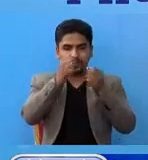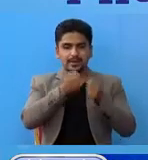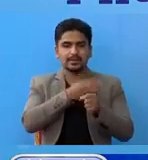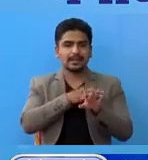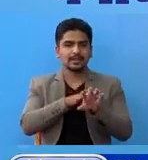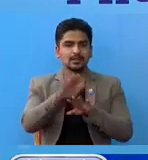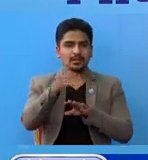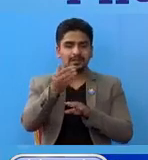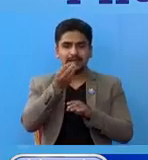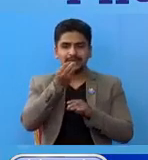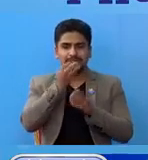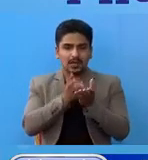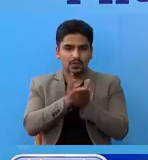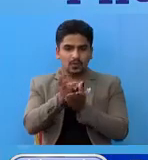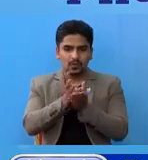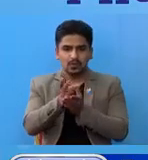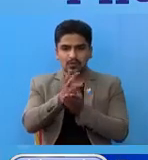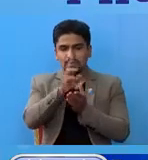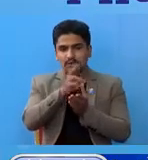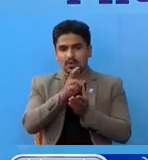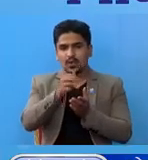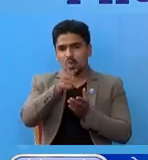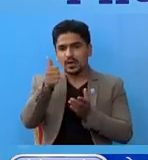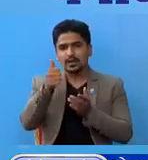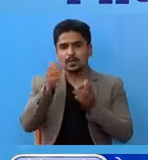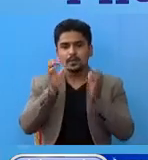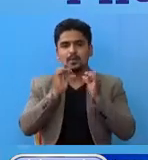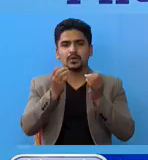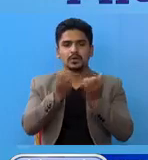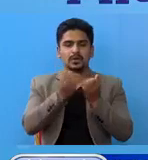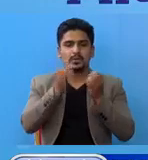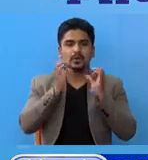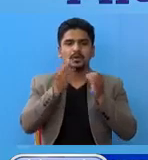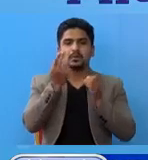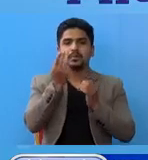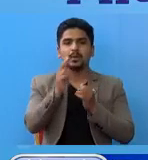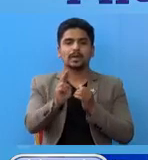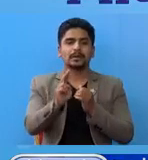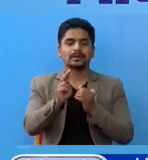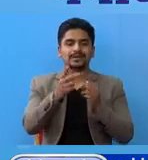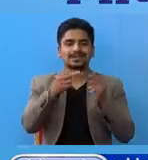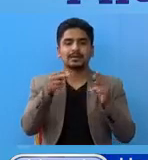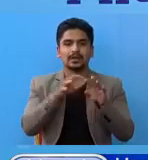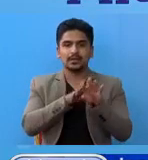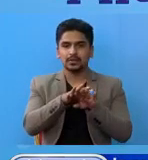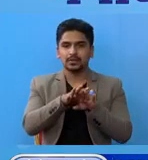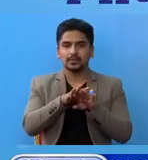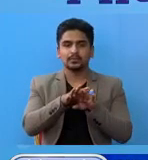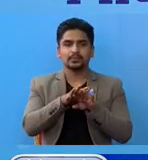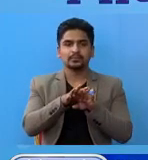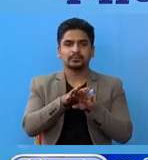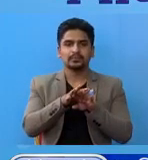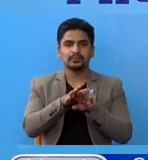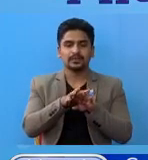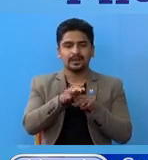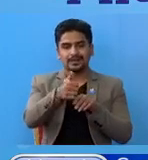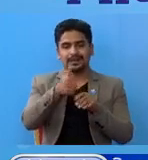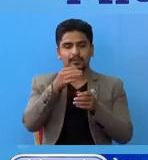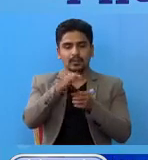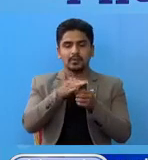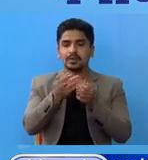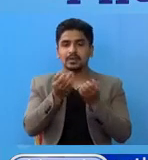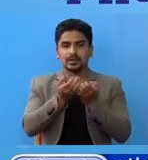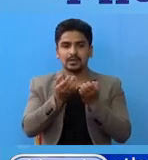कामानी सरुलाई खाना खुआउन वा अन्य परिजन का लागी प्रयोग भाहेको, सामागरी हरू को समुचित